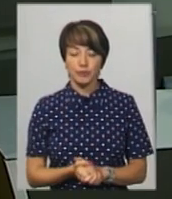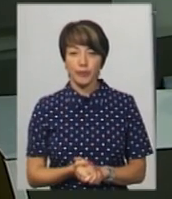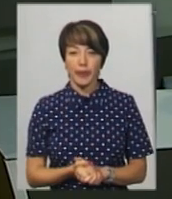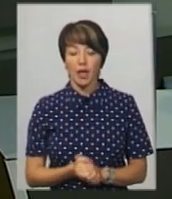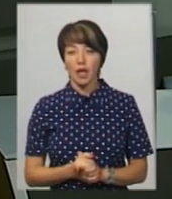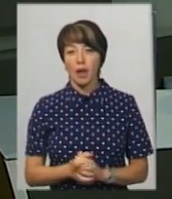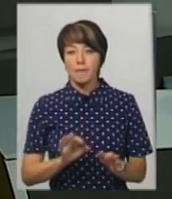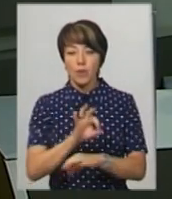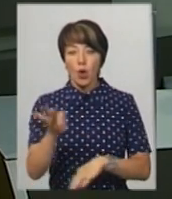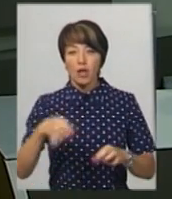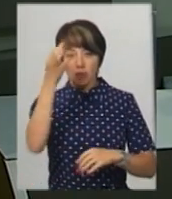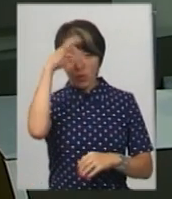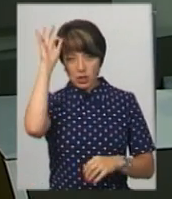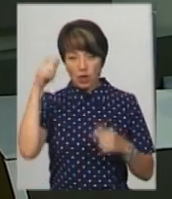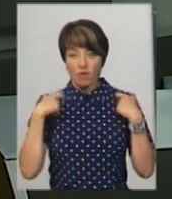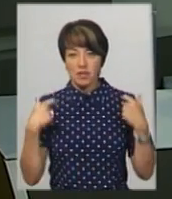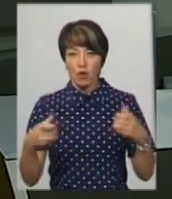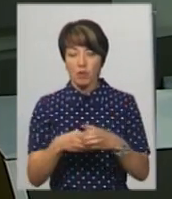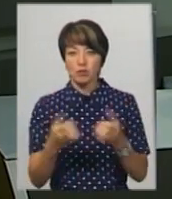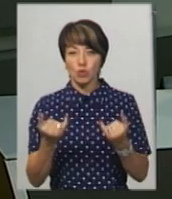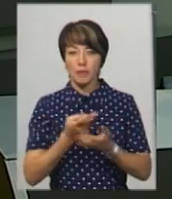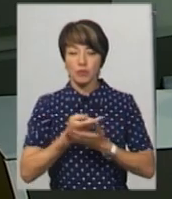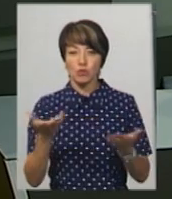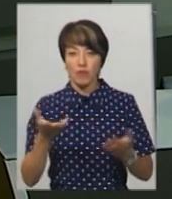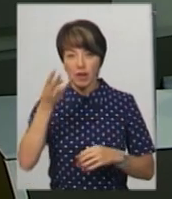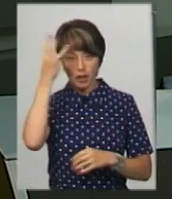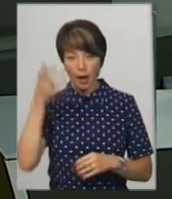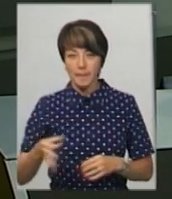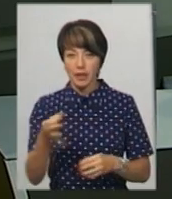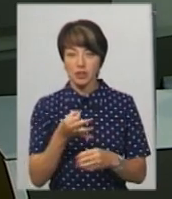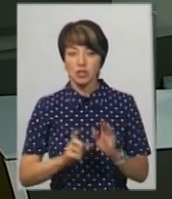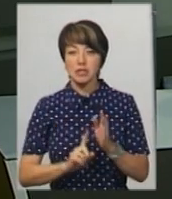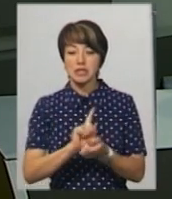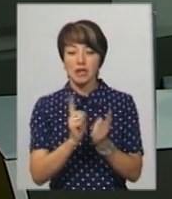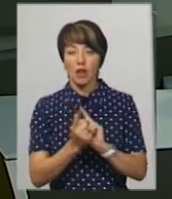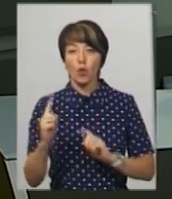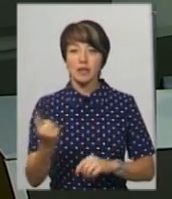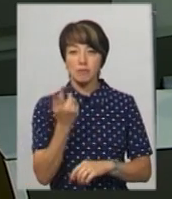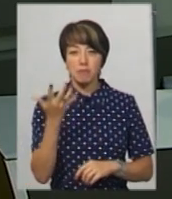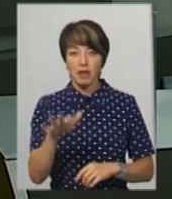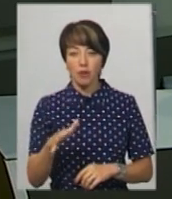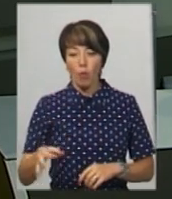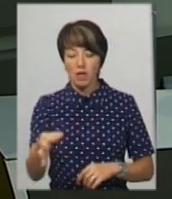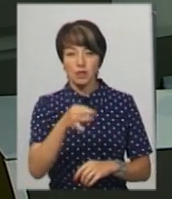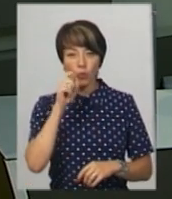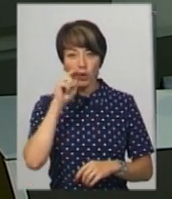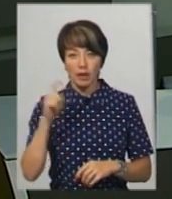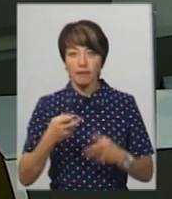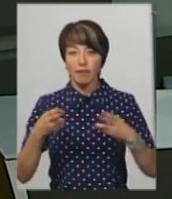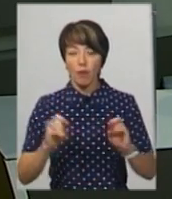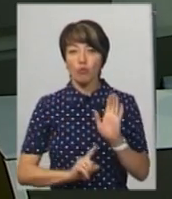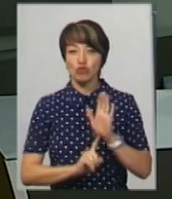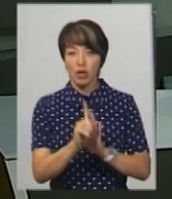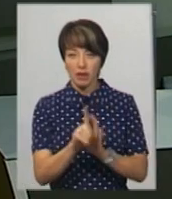Проєкт «Поліцейський офіцер громади» сьогодні презентували на Хмельниччині, яка стала однією з п'яти областей України. Де його